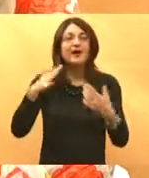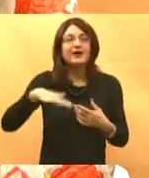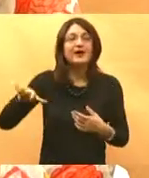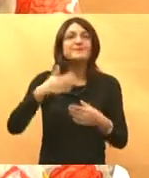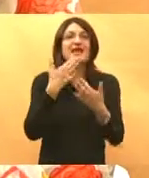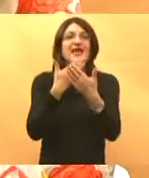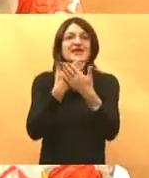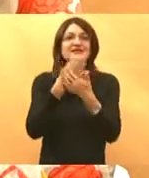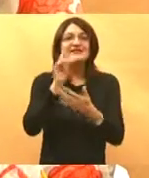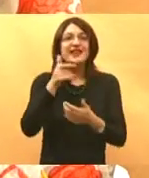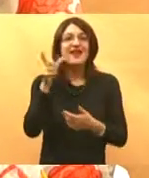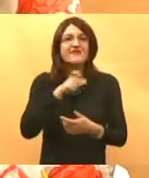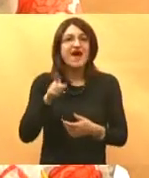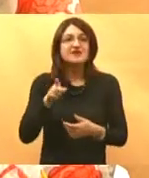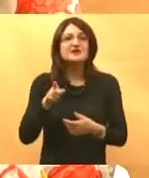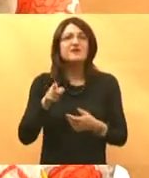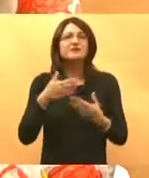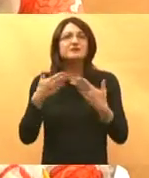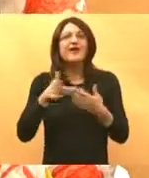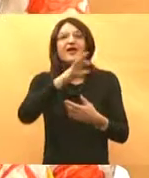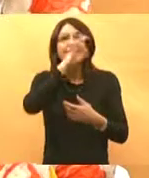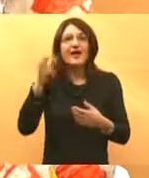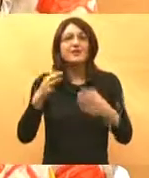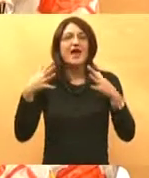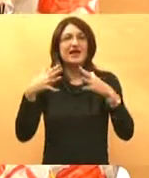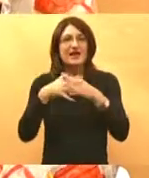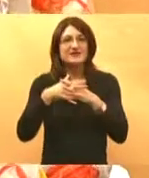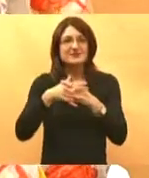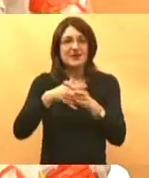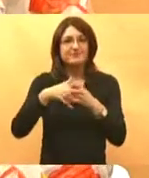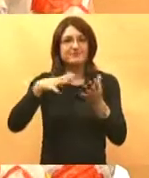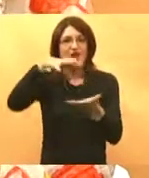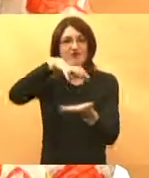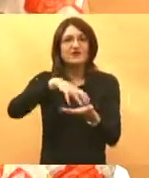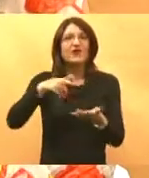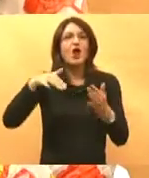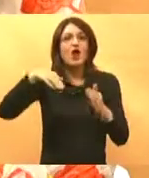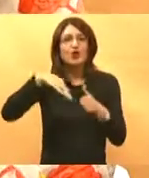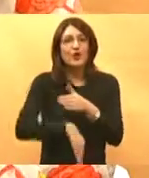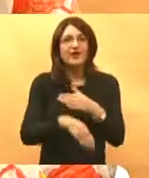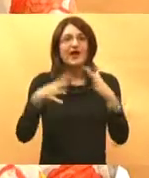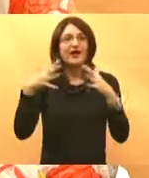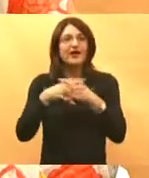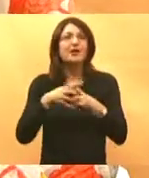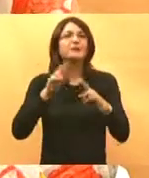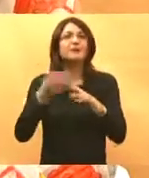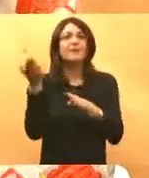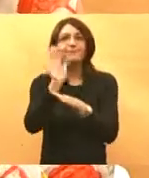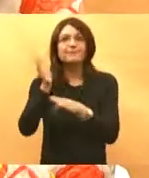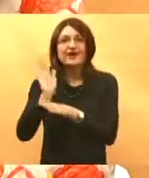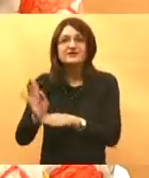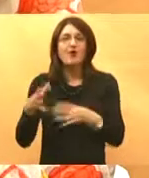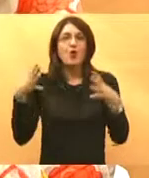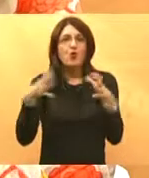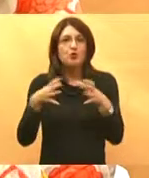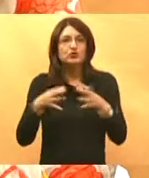do 14 sati u sklopu manifestacije Dan Gradske četvrti Donjigrad predstavit će se i neke druge njihove udruge